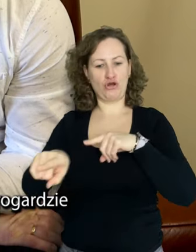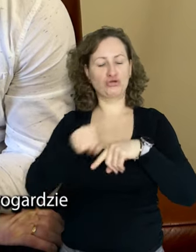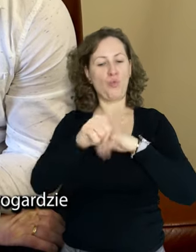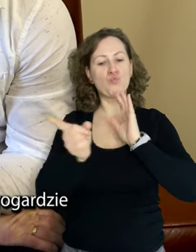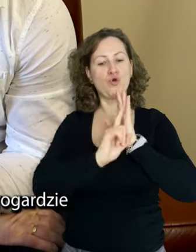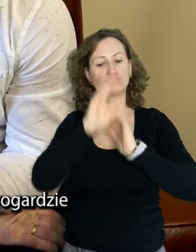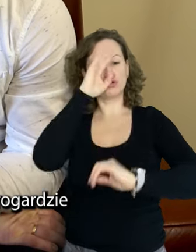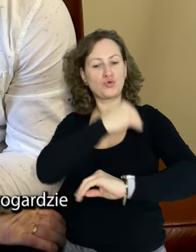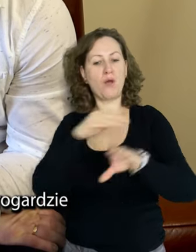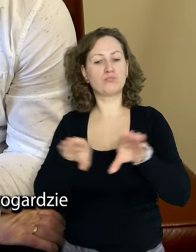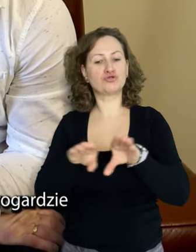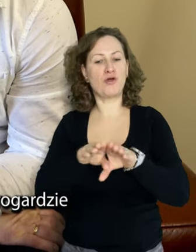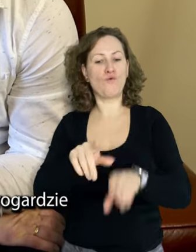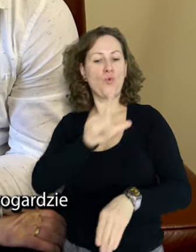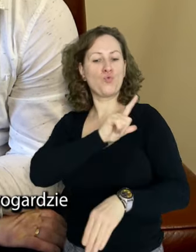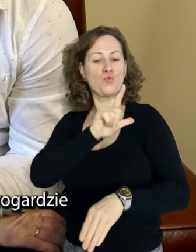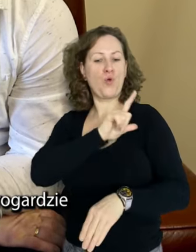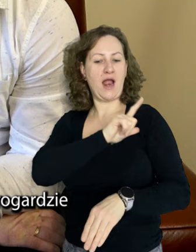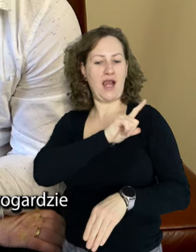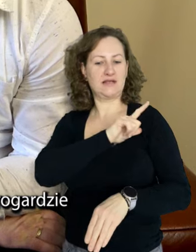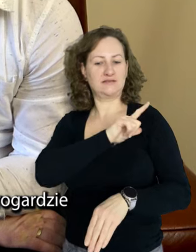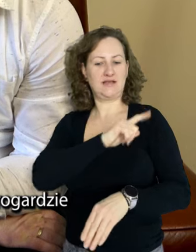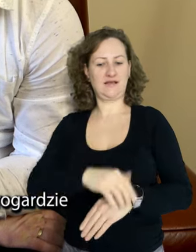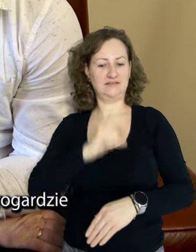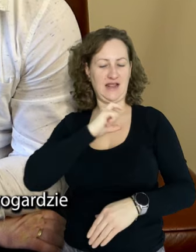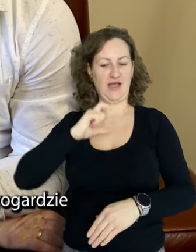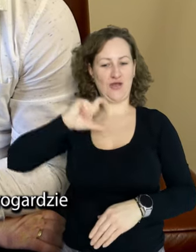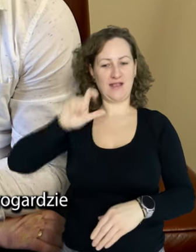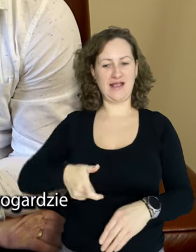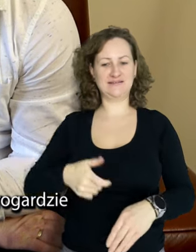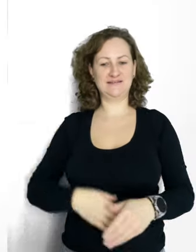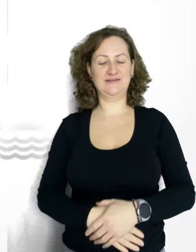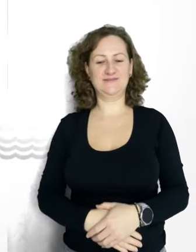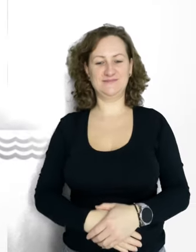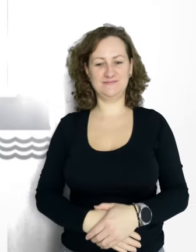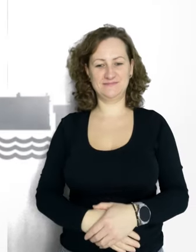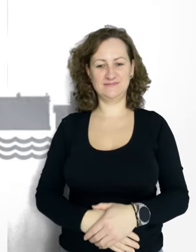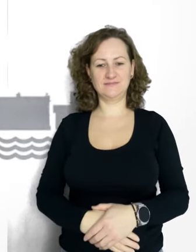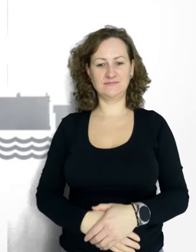która chodzi do drugiej klasy szkoły podstawowej nr 8 w Starogardzie Gdańskim.